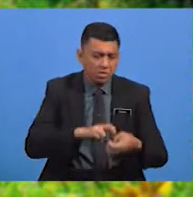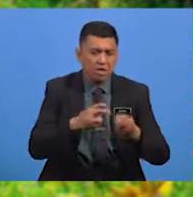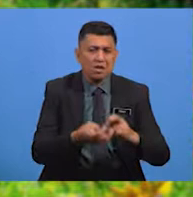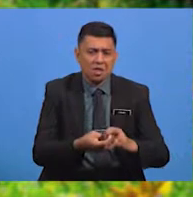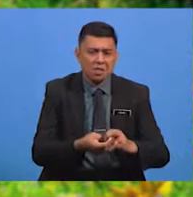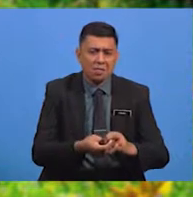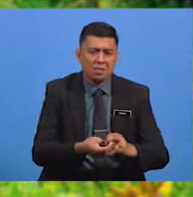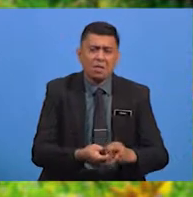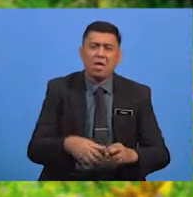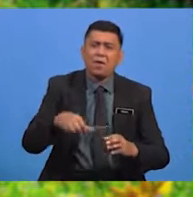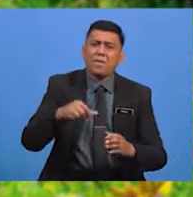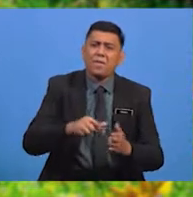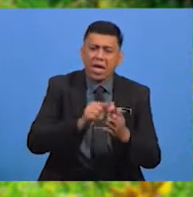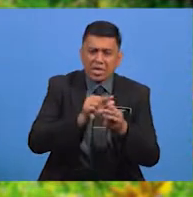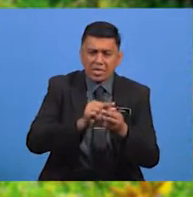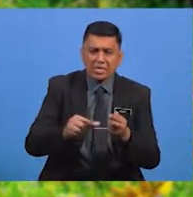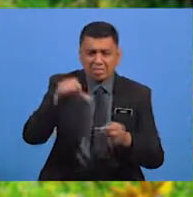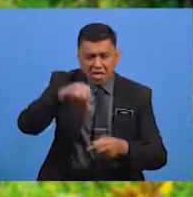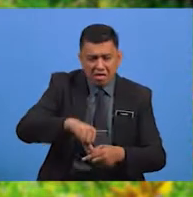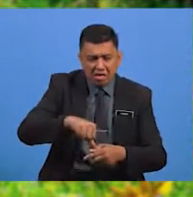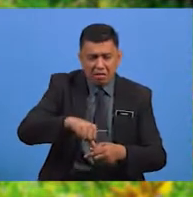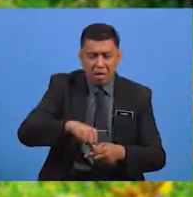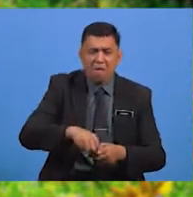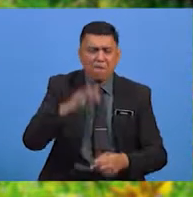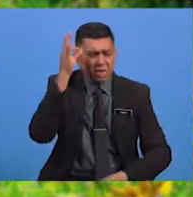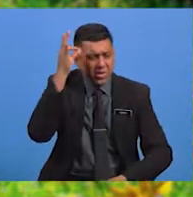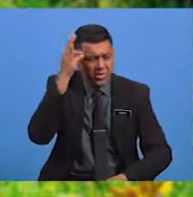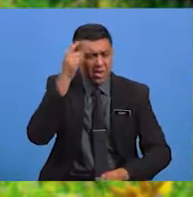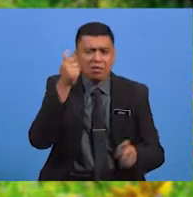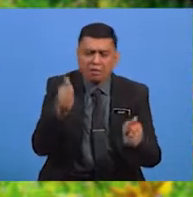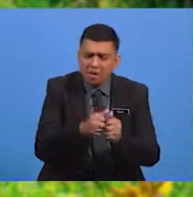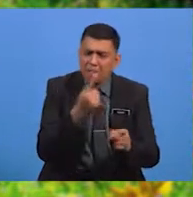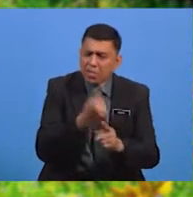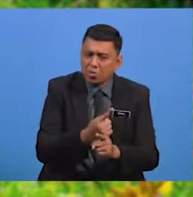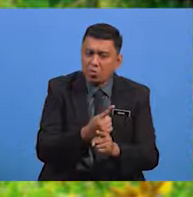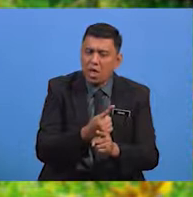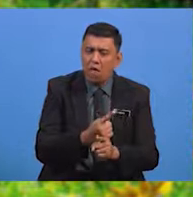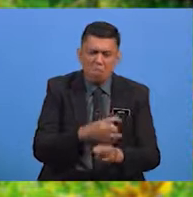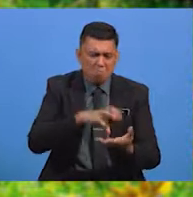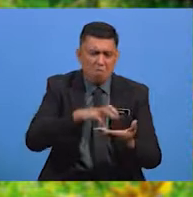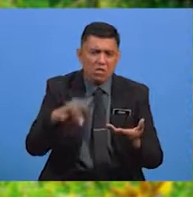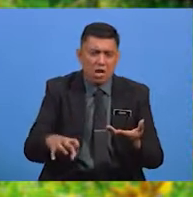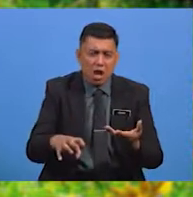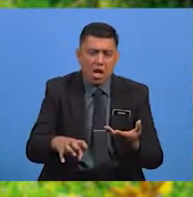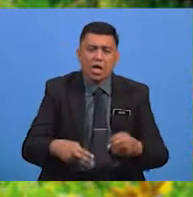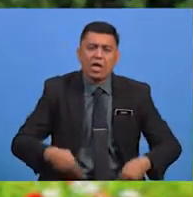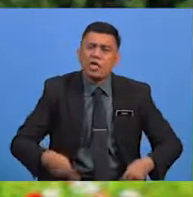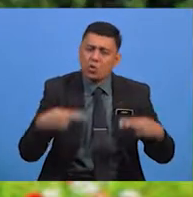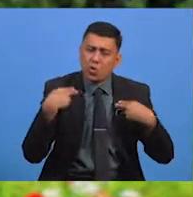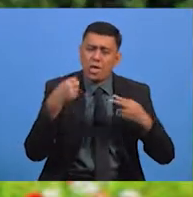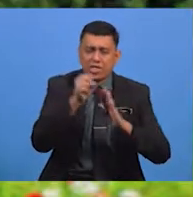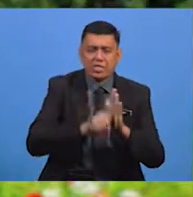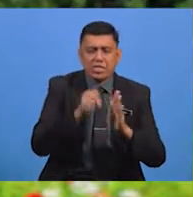Kegagalan Berfikir Secara Rasional Yang Akan Memusnahkan Hidup Seseorang